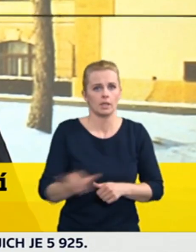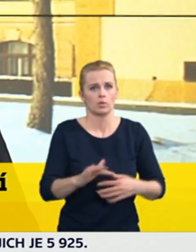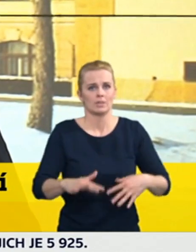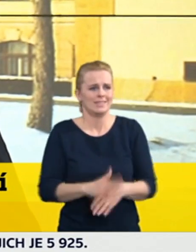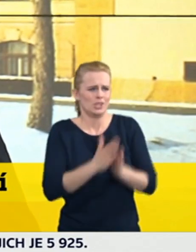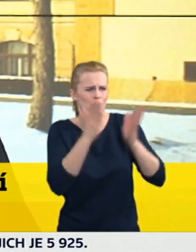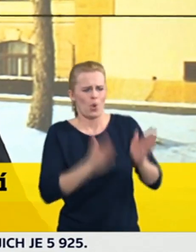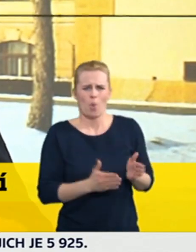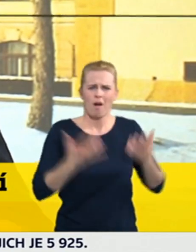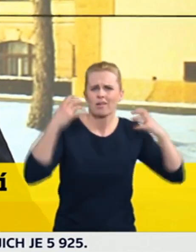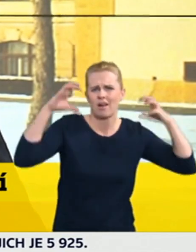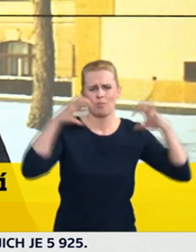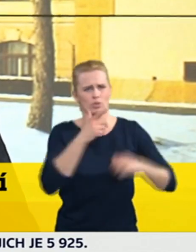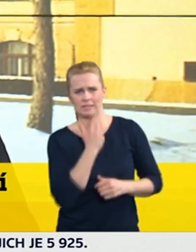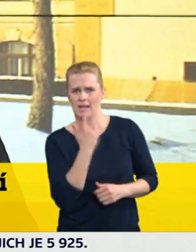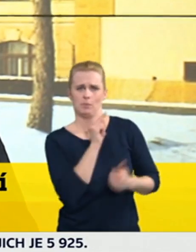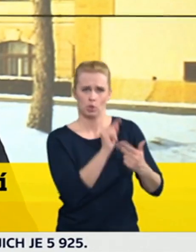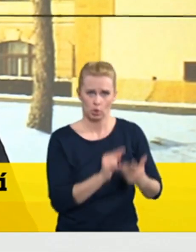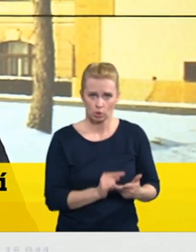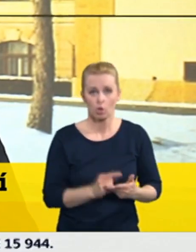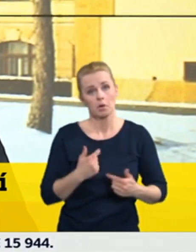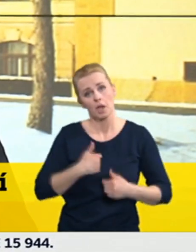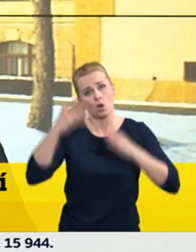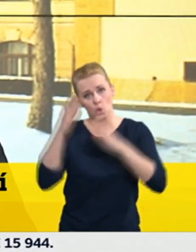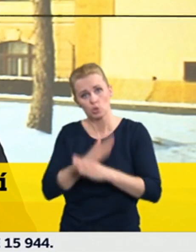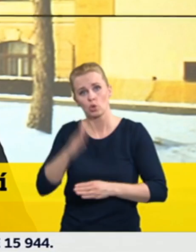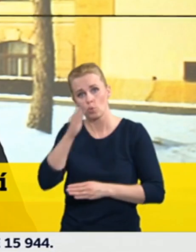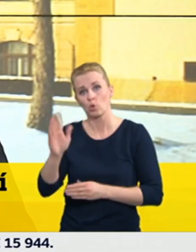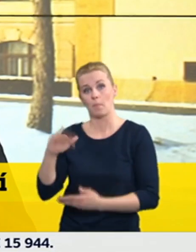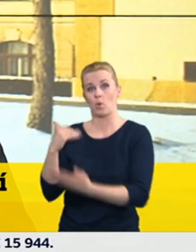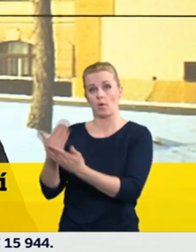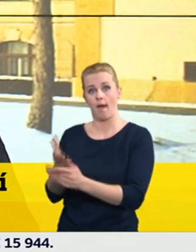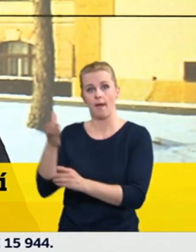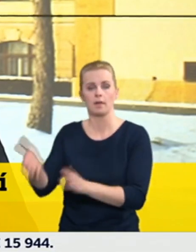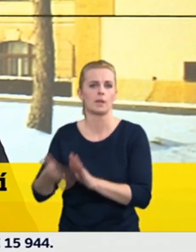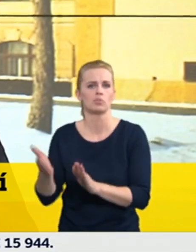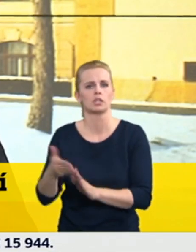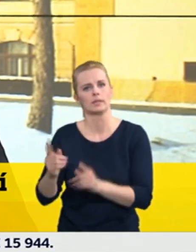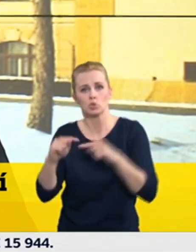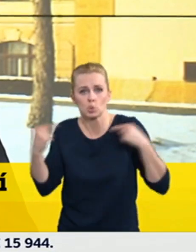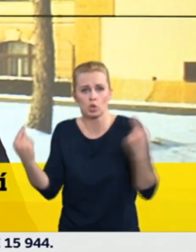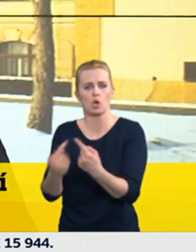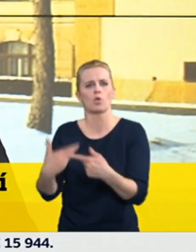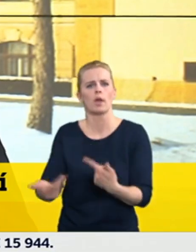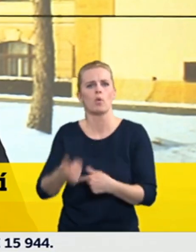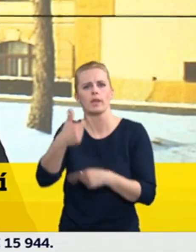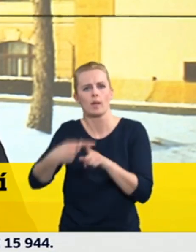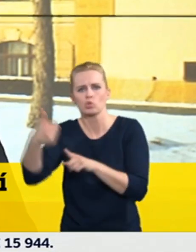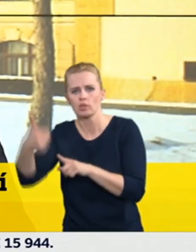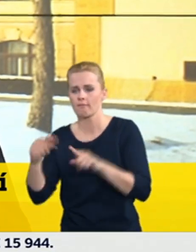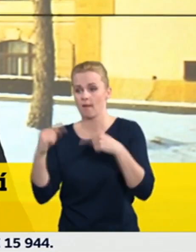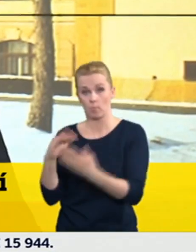byt, karzonku, studio, tak může úplně v klidě v kvědu neperzekován pracovat